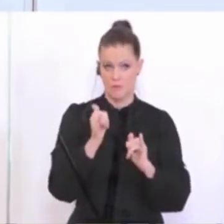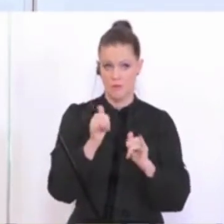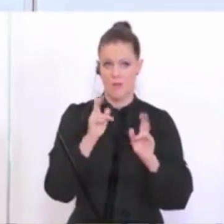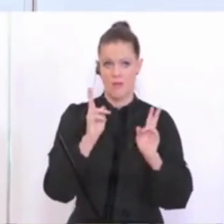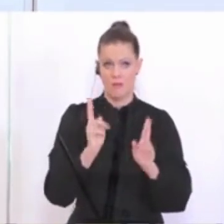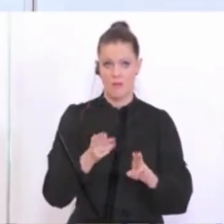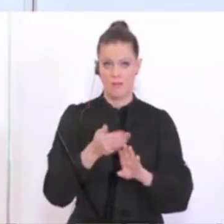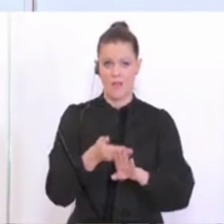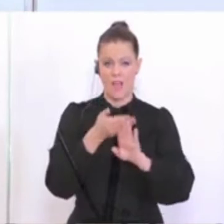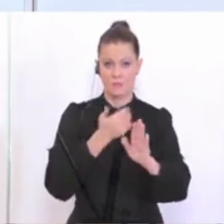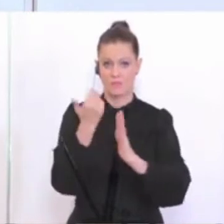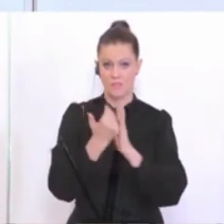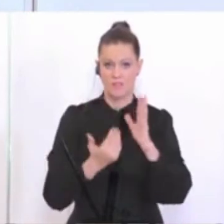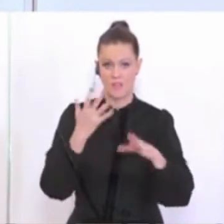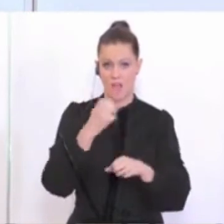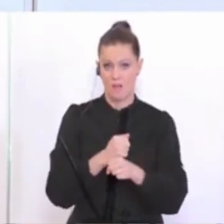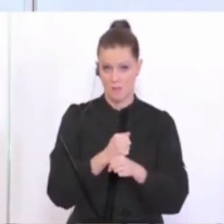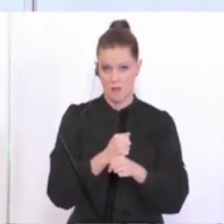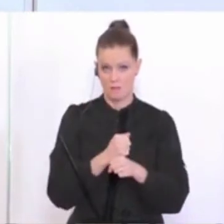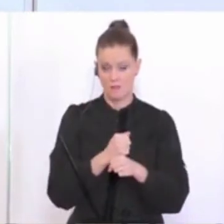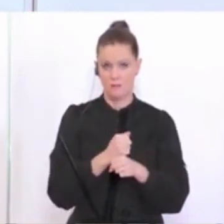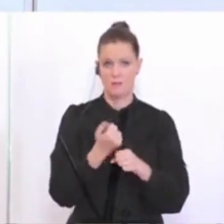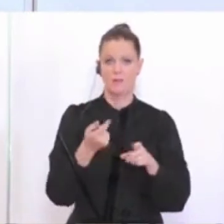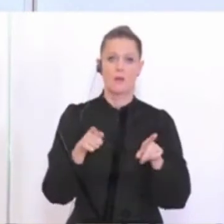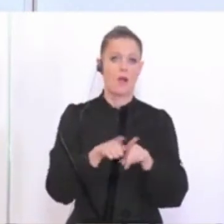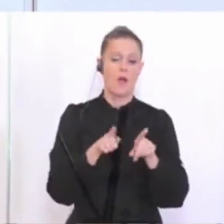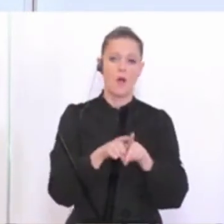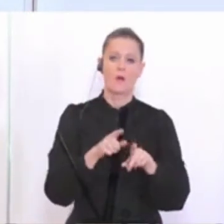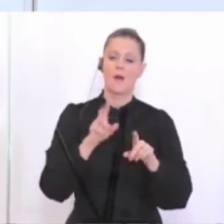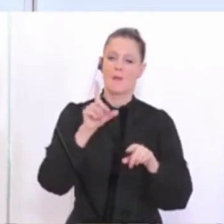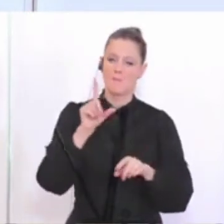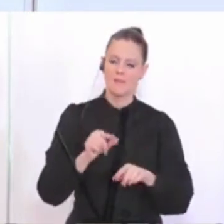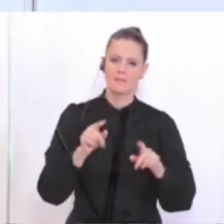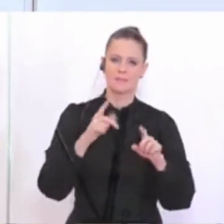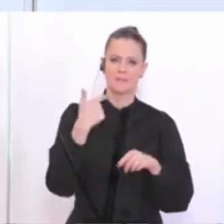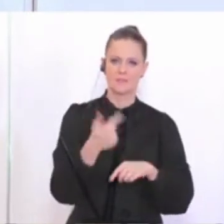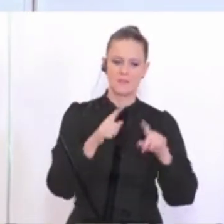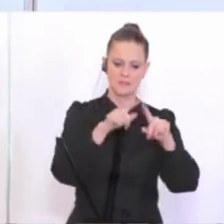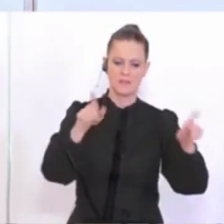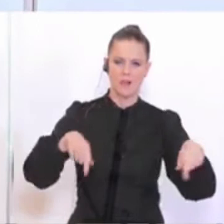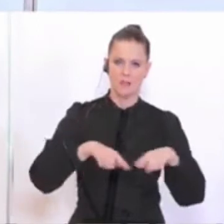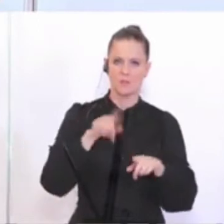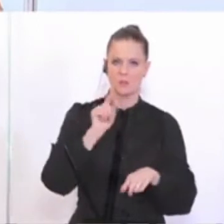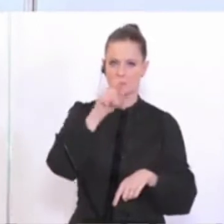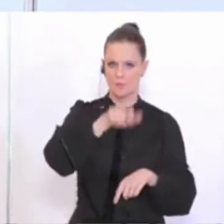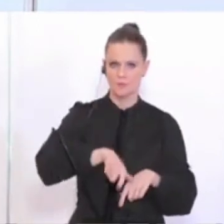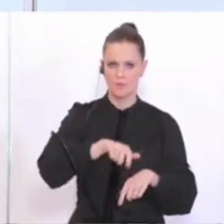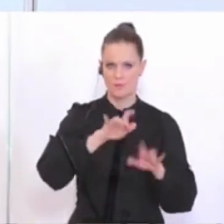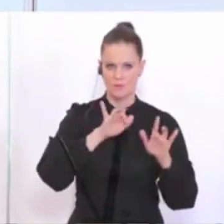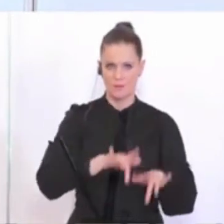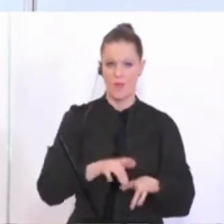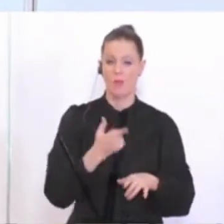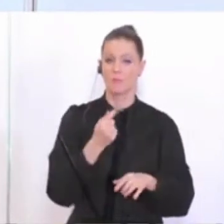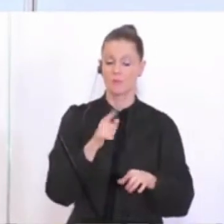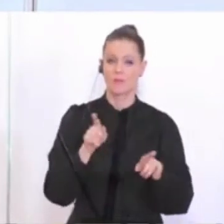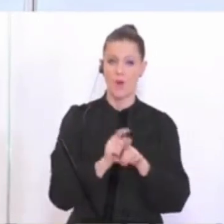die auch eingehalten werden können, wo auch dafür Sorge getragen ist, dass mindestens 20 Quadratmeter pro Person, da muss man eben die Betreuerinnen